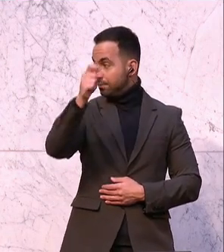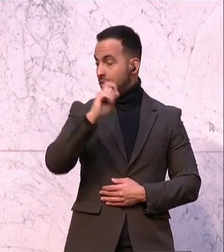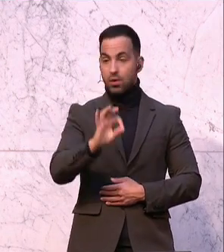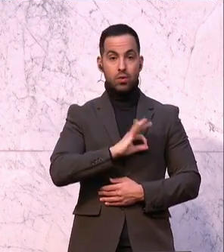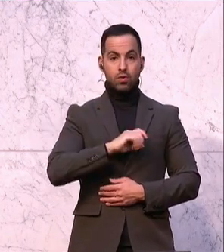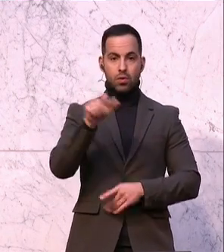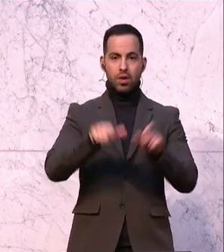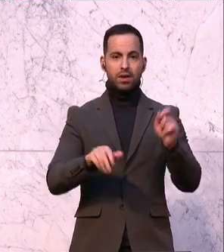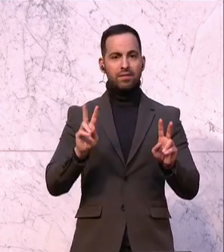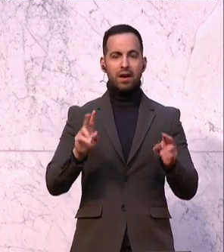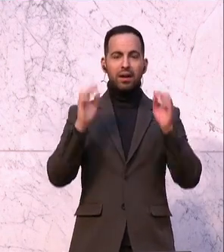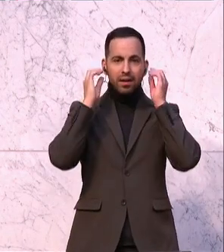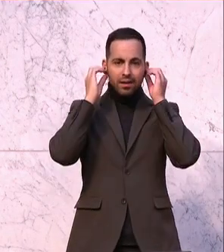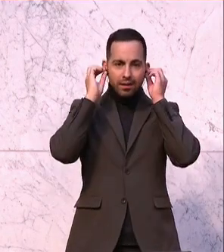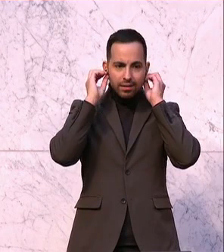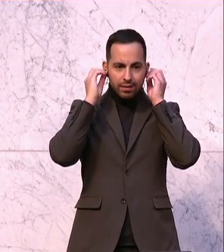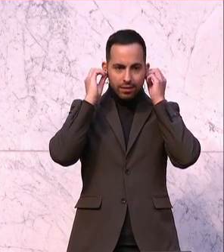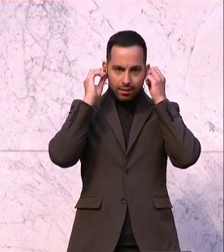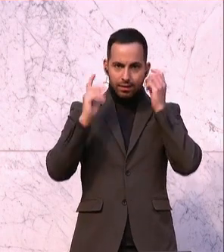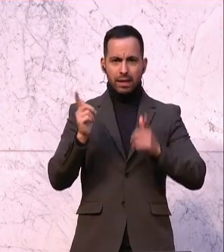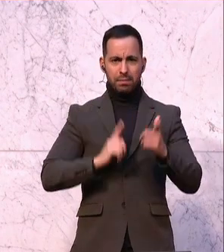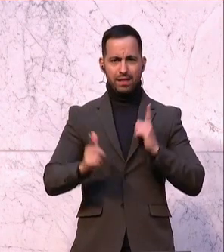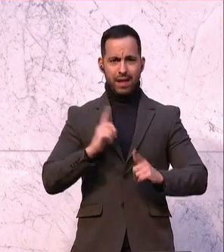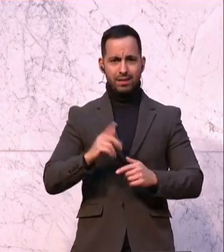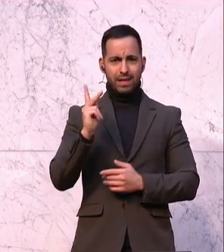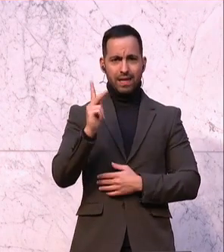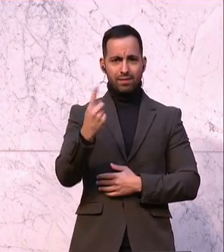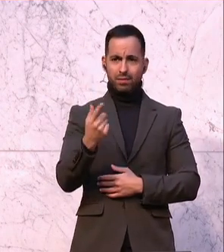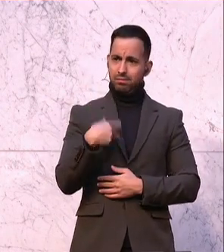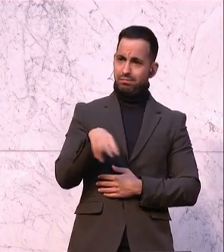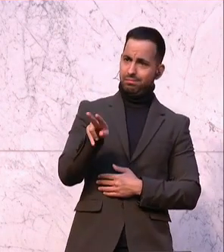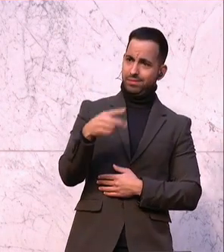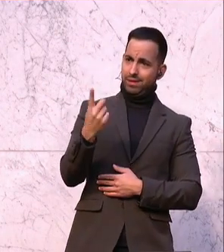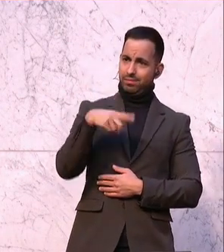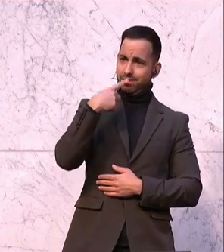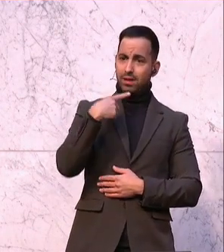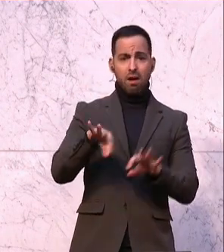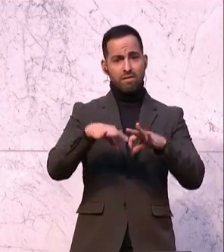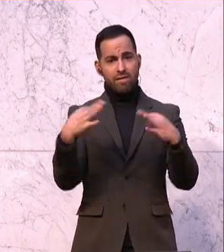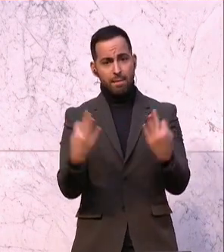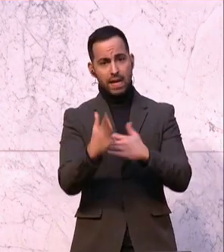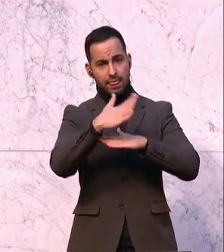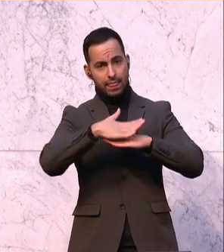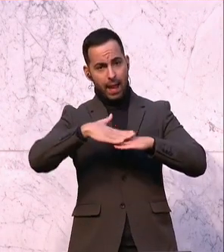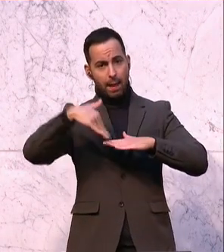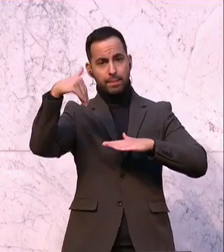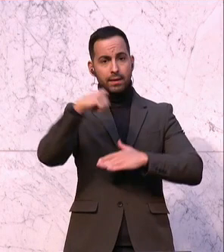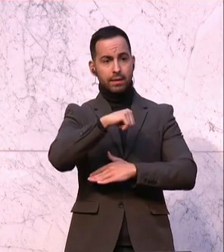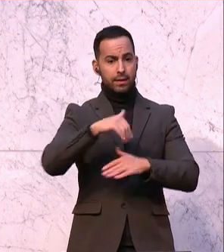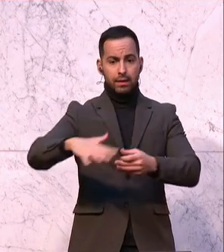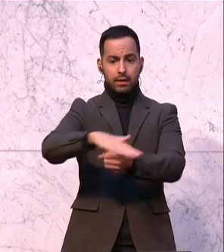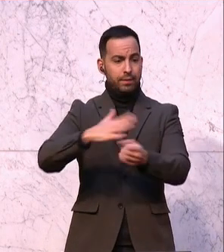Man tut ja fast ein bisschen Mitleid nach dieser hilflosen Rede von Herbert Kickl, er versucht hat, die Familientherapie in den eigenen